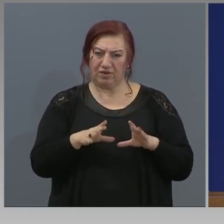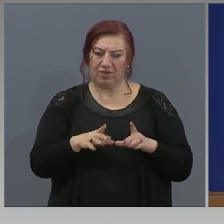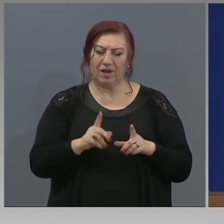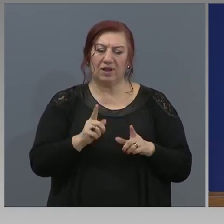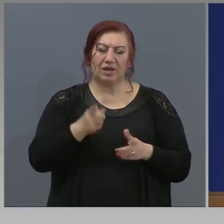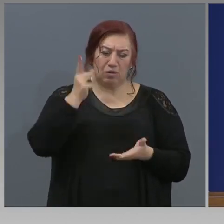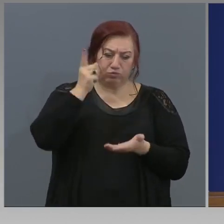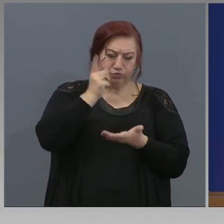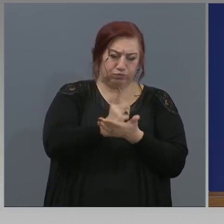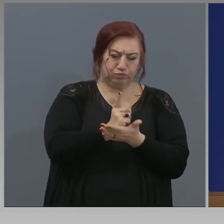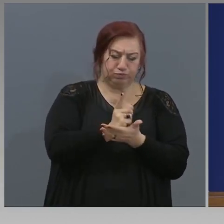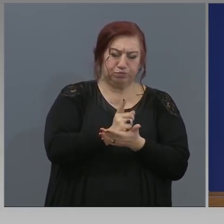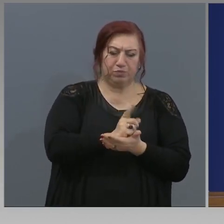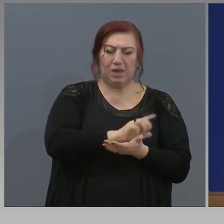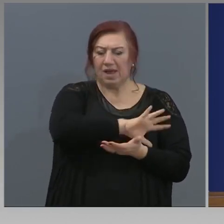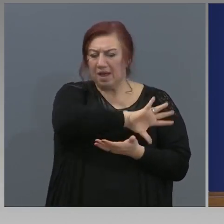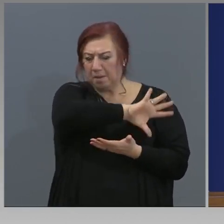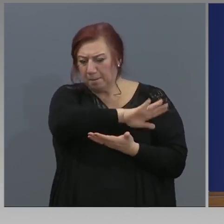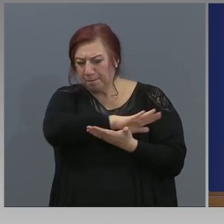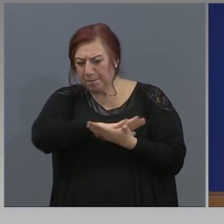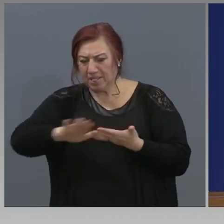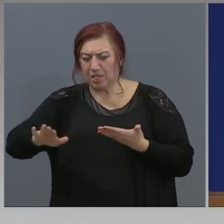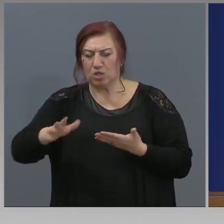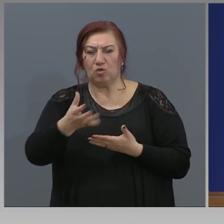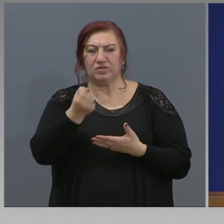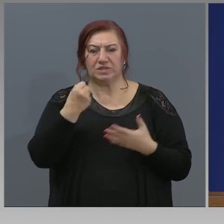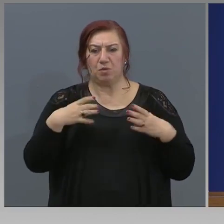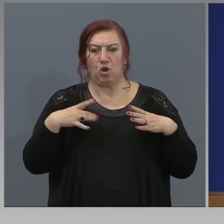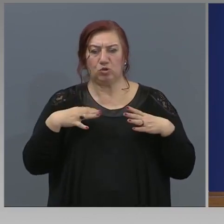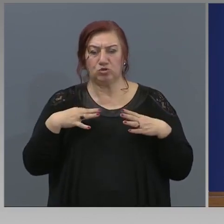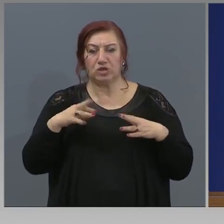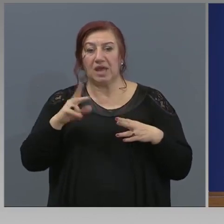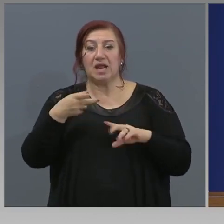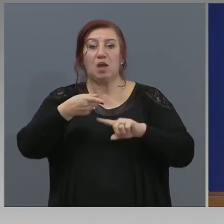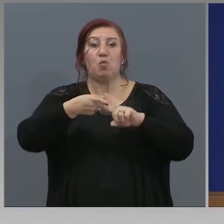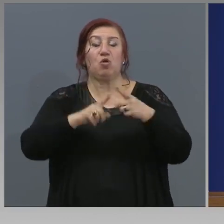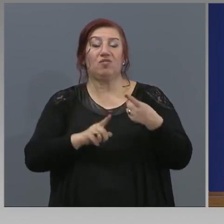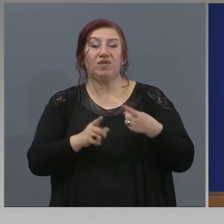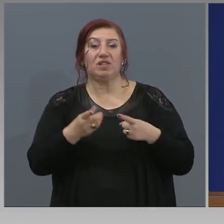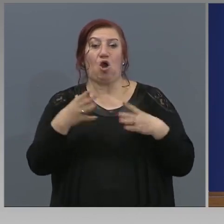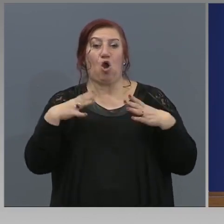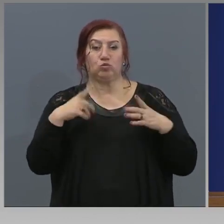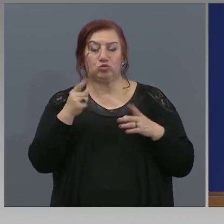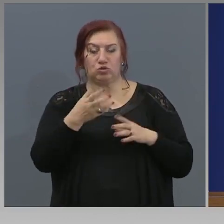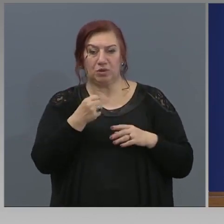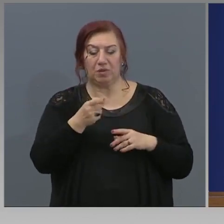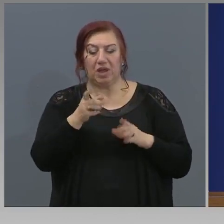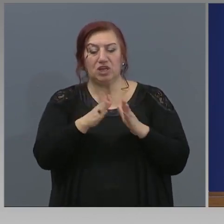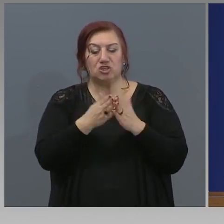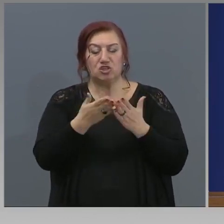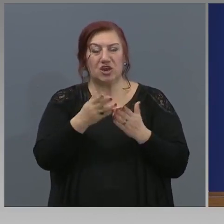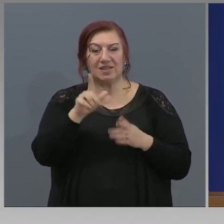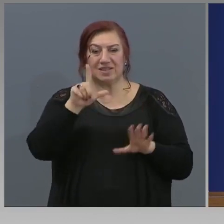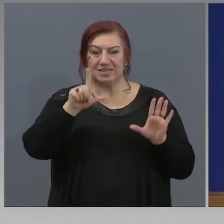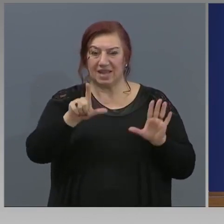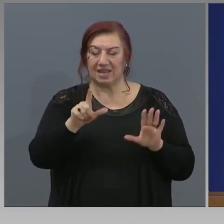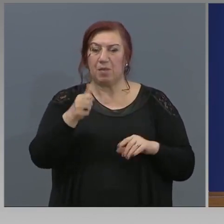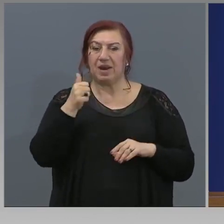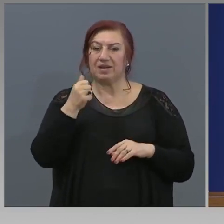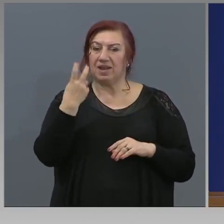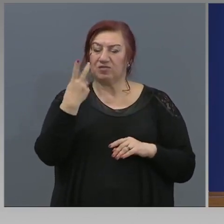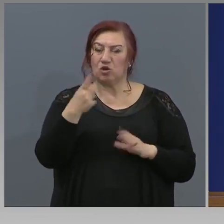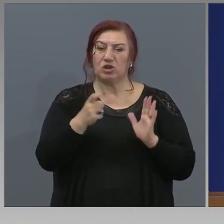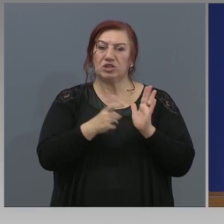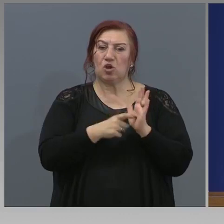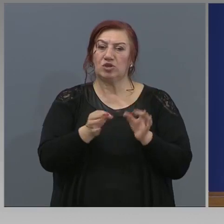цял отпуск, целият отпуск на работника или половината, тъй като по член 7, алинея 2 от Закона за